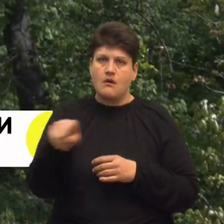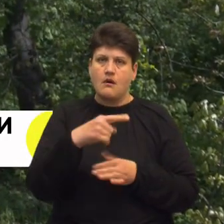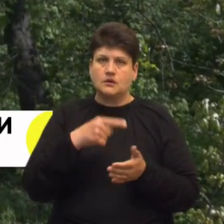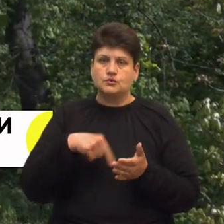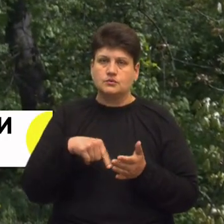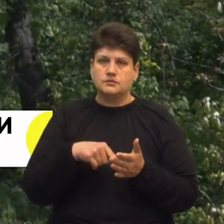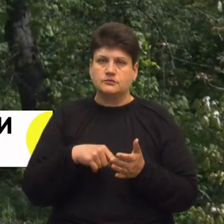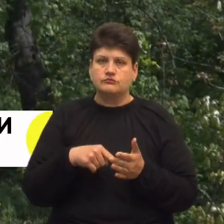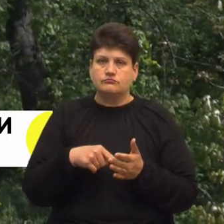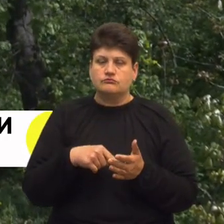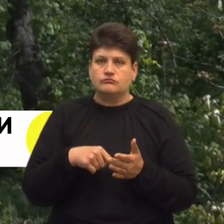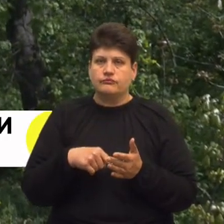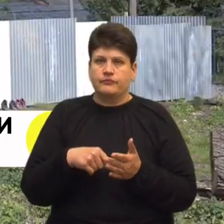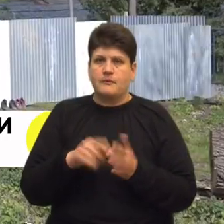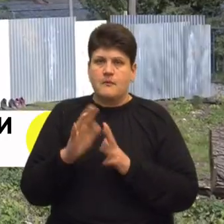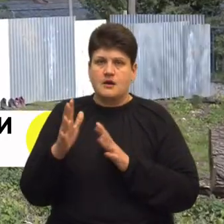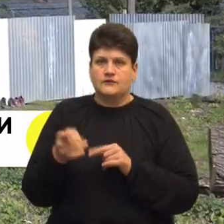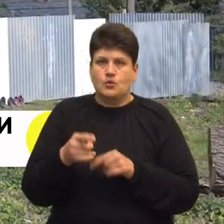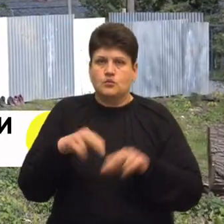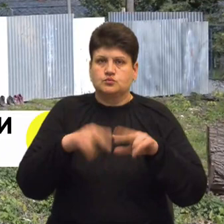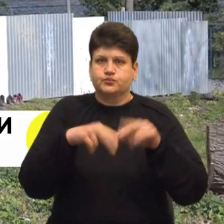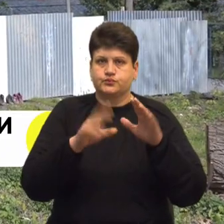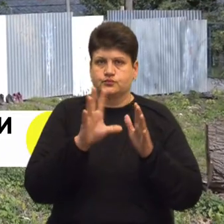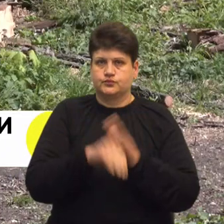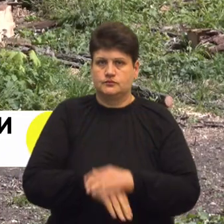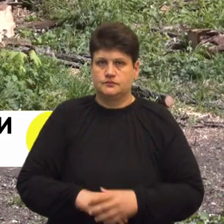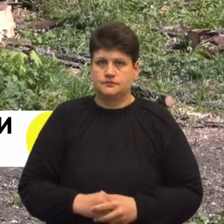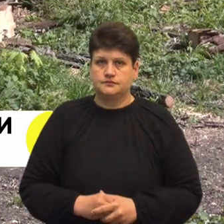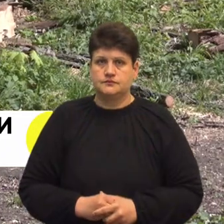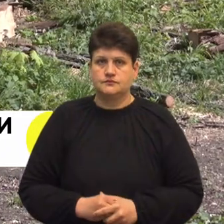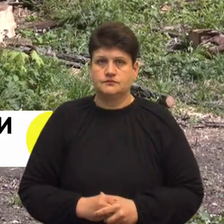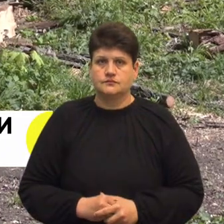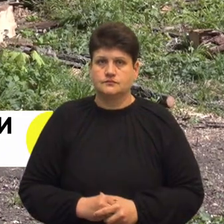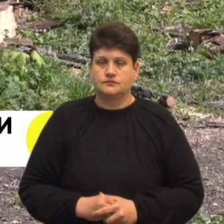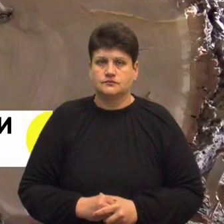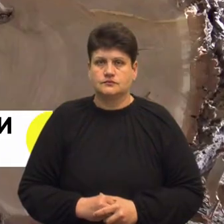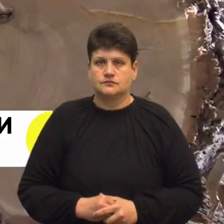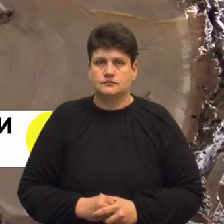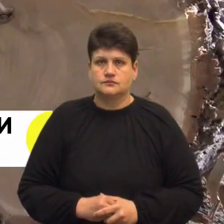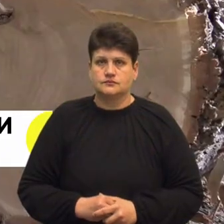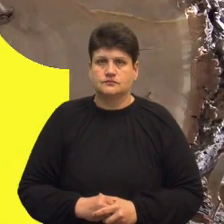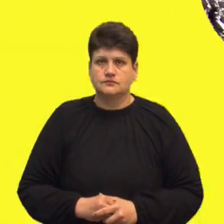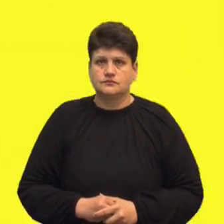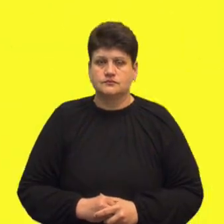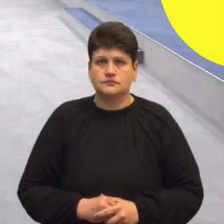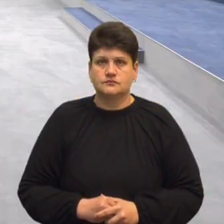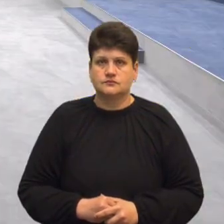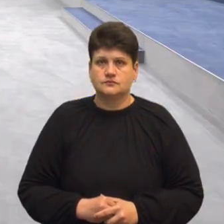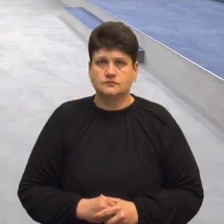Тернополя, на жаль, забудовується. Любов Гадомська, Оксана Галіяш. Суспільне новини. Тернопіль.